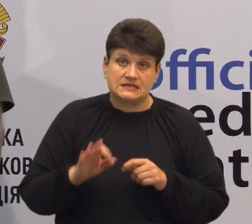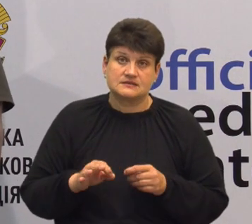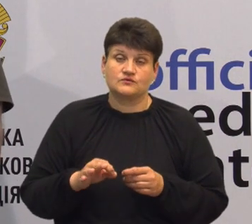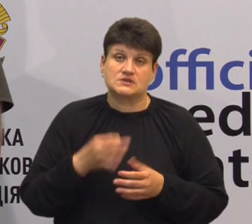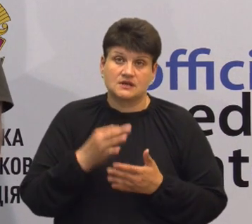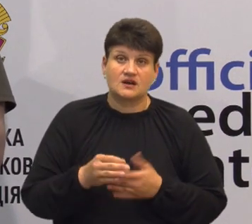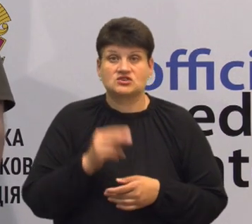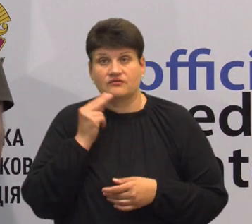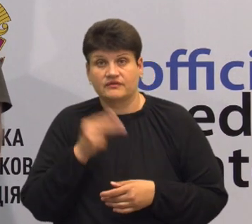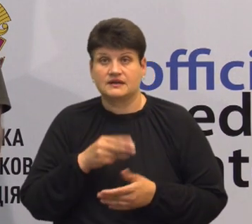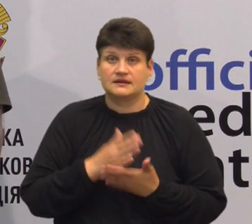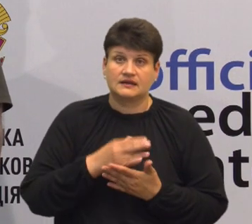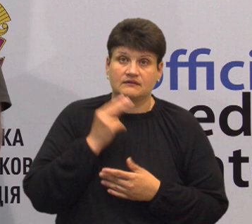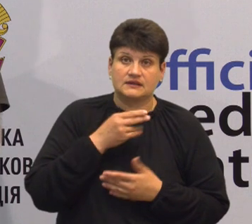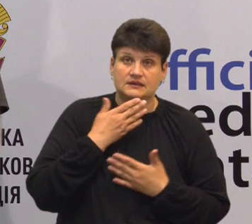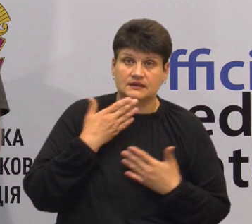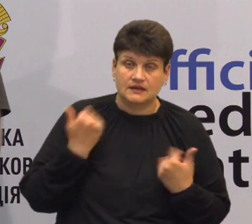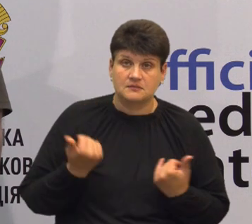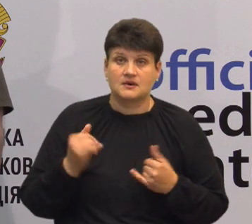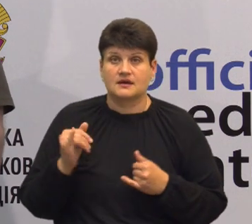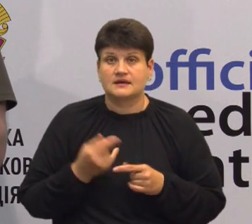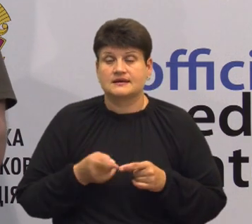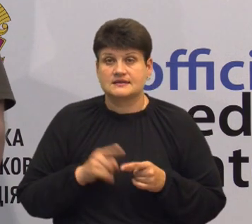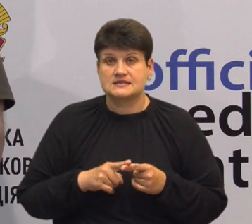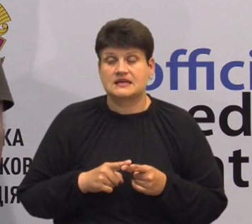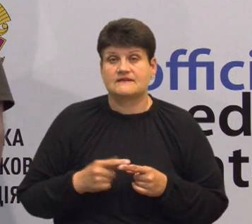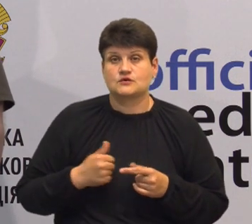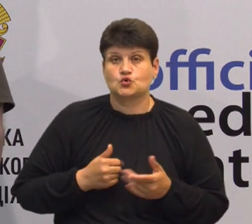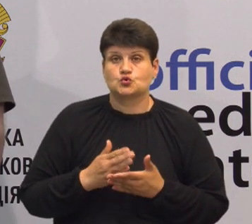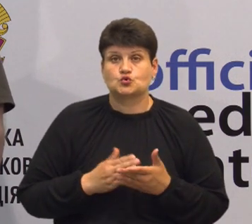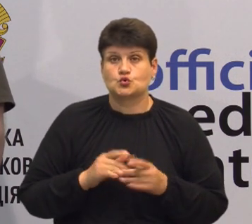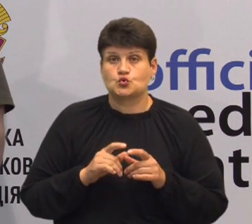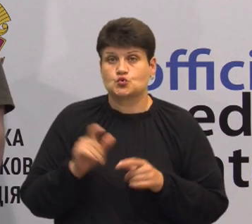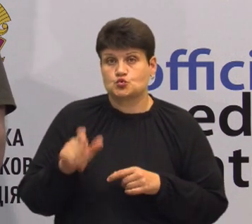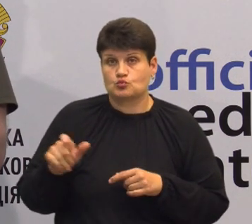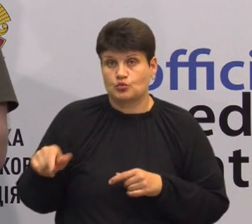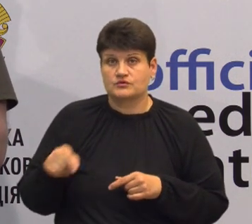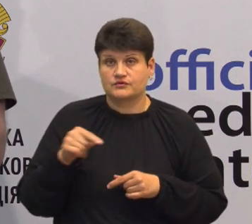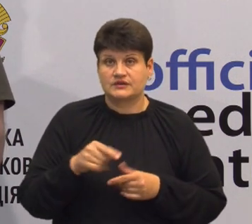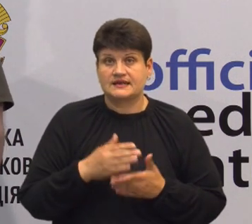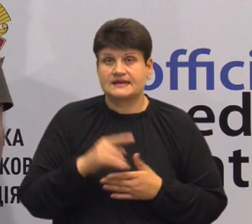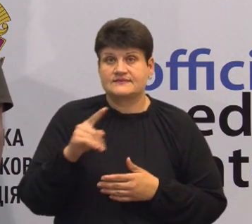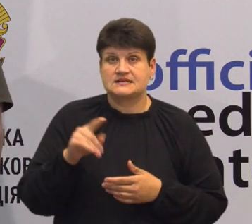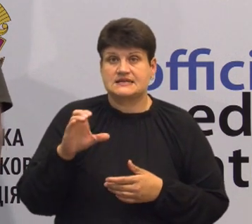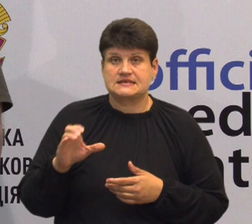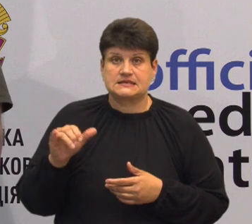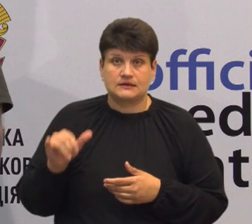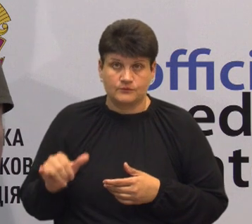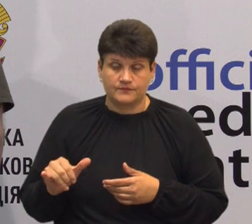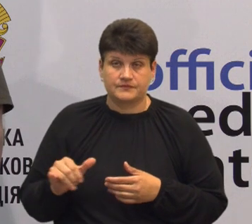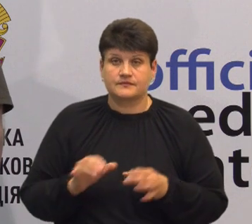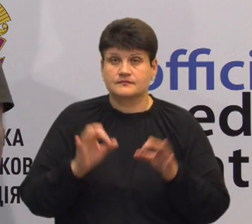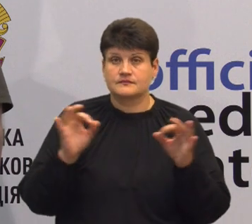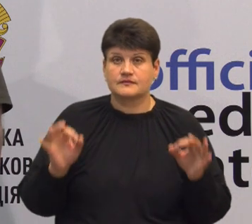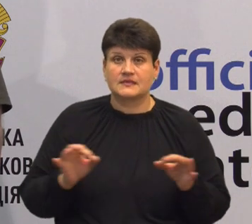Мої заступники на сьогоднішній день є військовослужбовцями, і вони є в ЗСУ. Тому ще раз наголошую, жодних